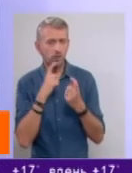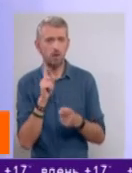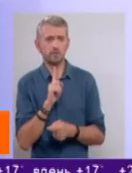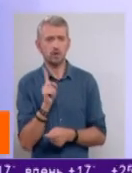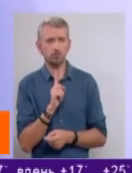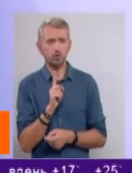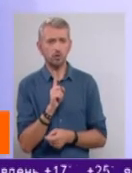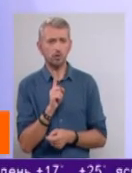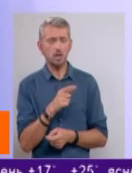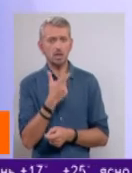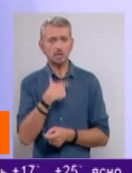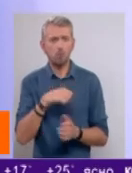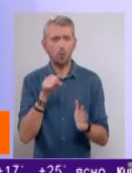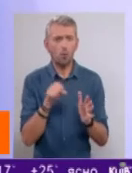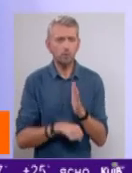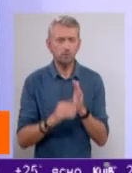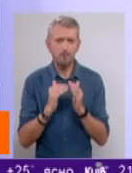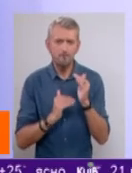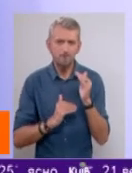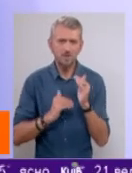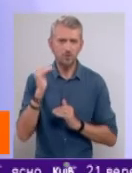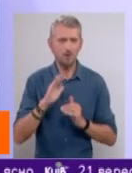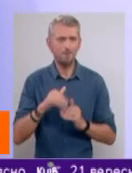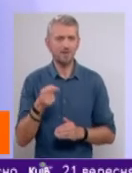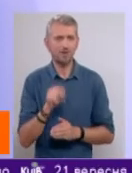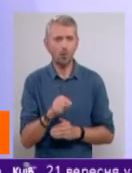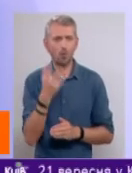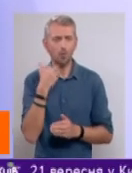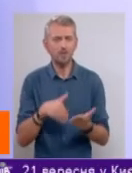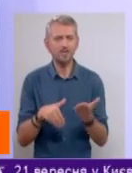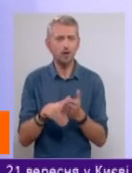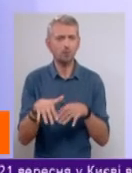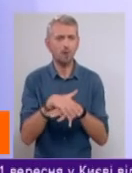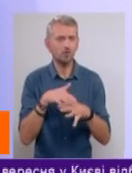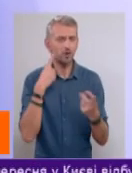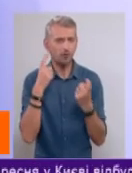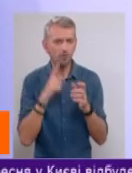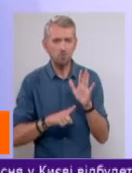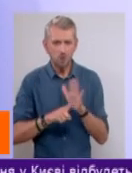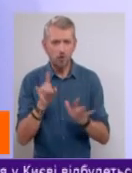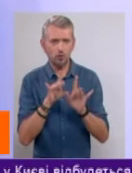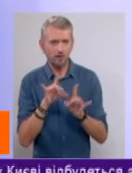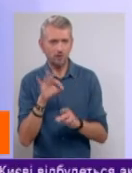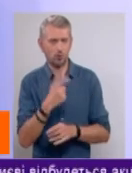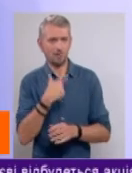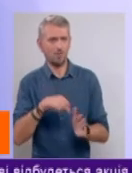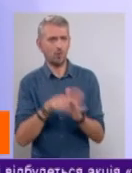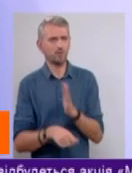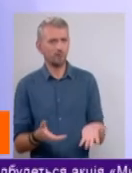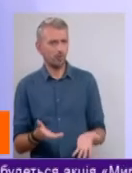самогубство підвищується після того, коли в засобах масової інформації починають розповідати про самогубство.